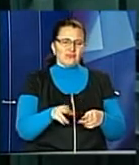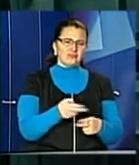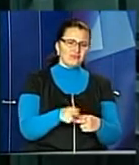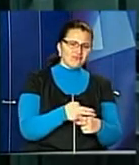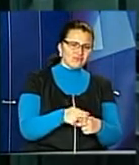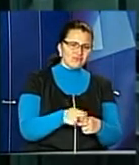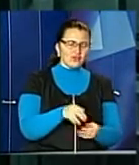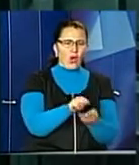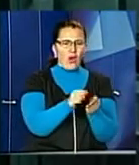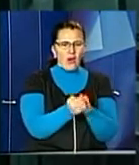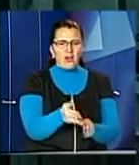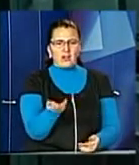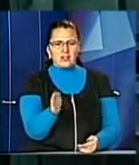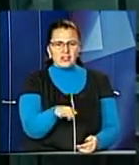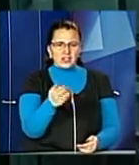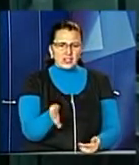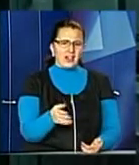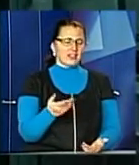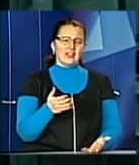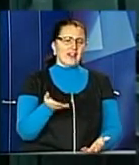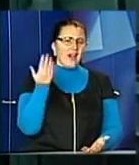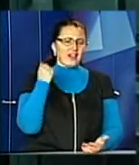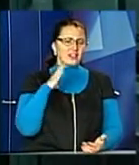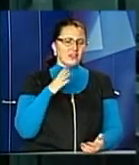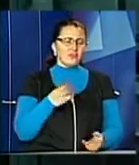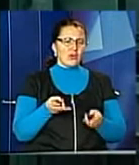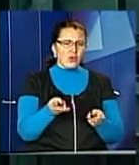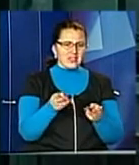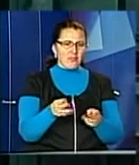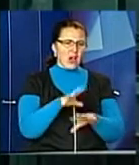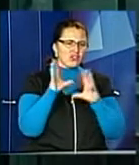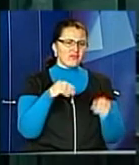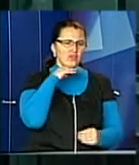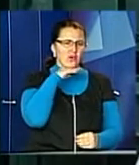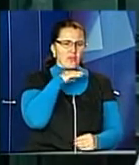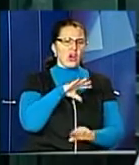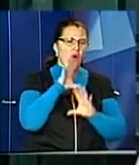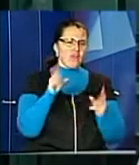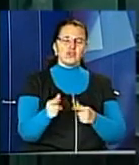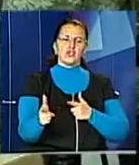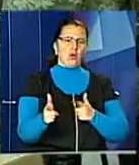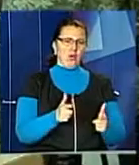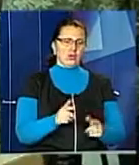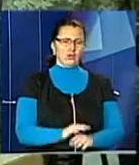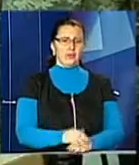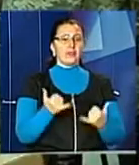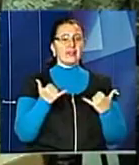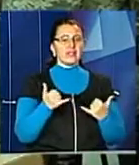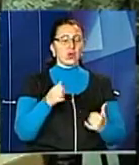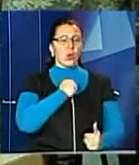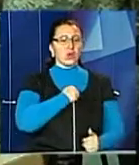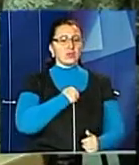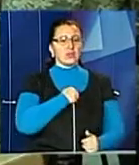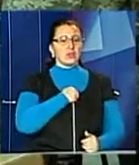жарити. Ви колись котлет не могли жарити, все було м'ясо запечене, м'ясо тушене було, курочка була тушена, запечена. Сьогодні курсанти